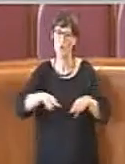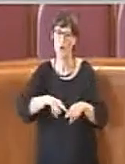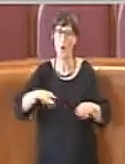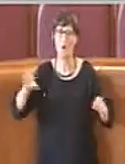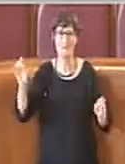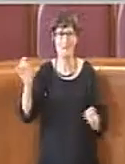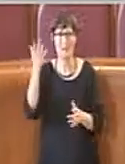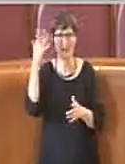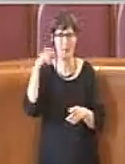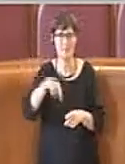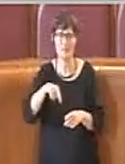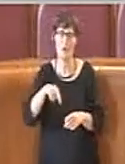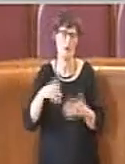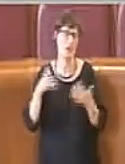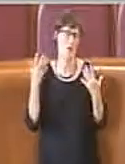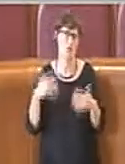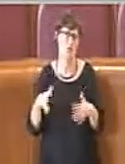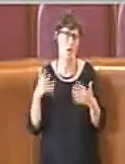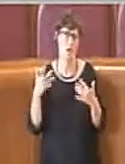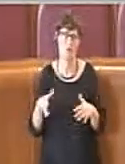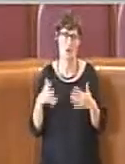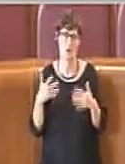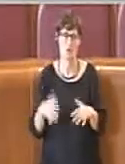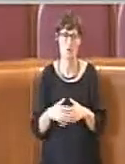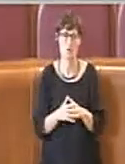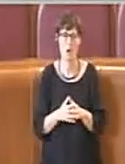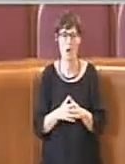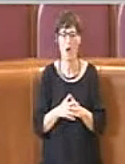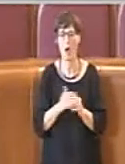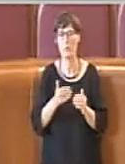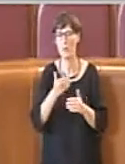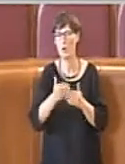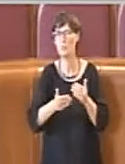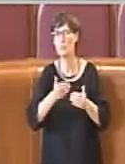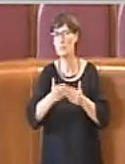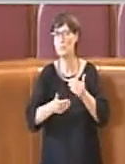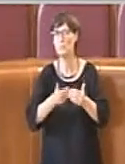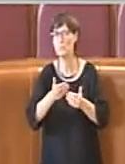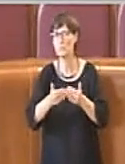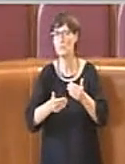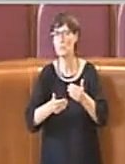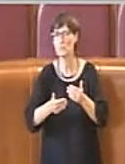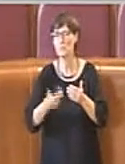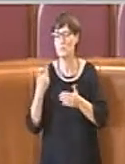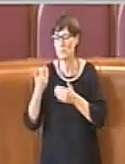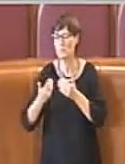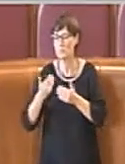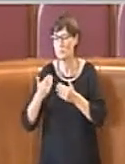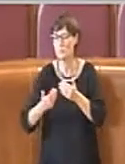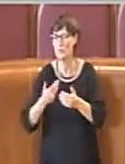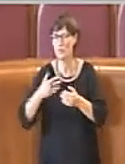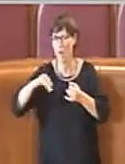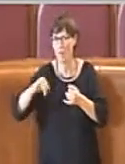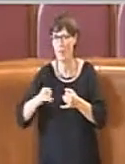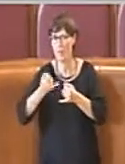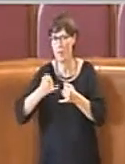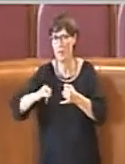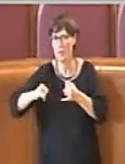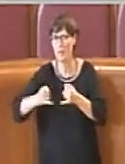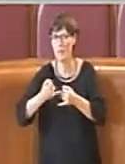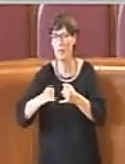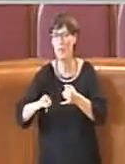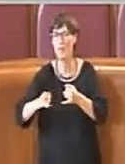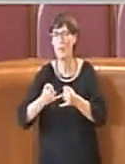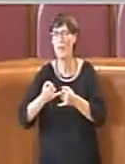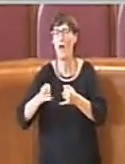andavano più o meno in questa direzione. Via via si è andati definendo in modo sempre più dettagliato quelle che